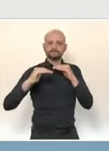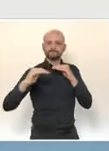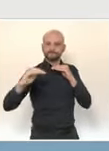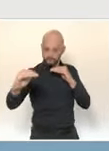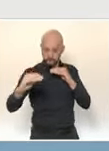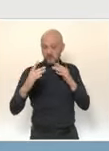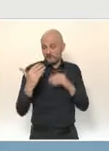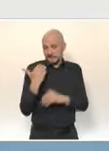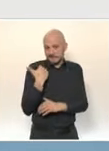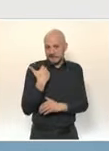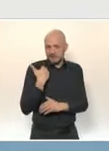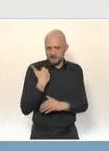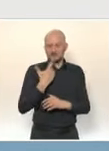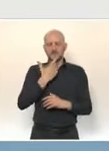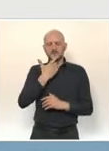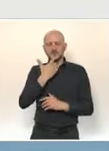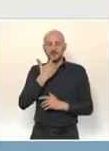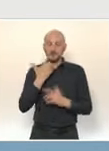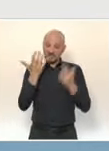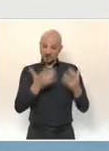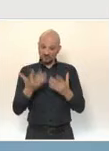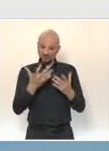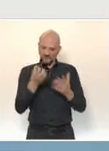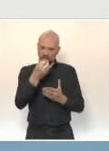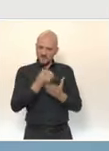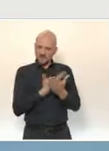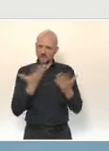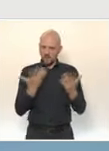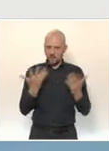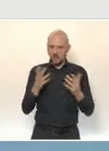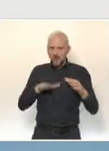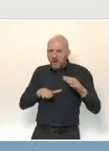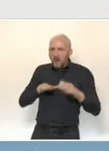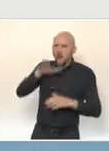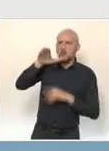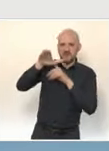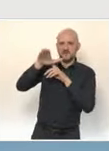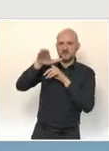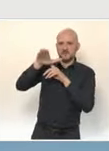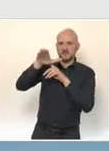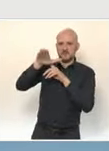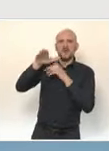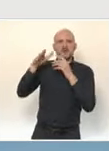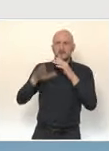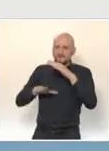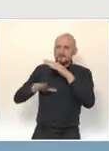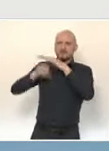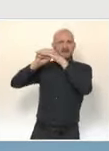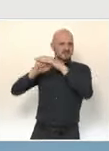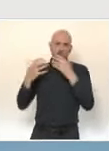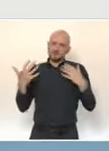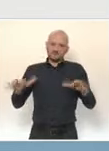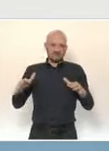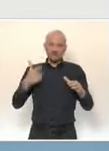avons atteint le haut de la vague des hospitalisations, et pouvons espérer le début d'un reflux d'ici quelques jours.